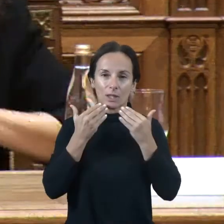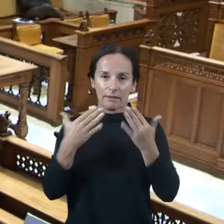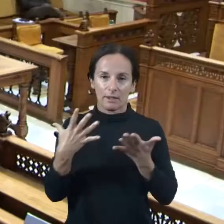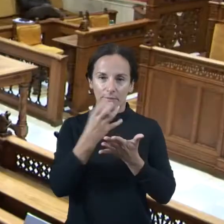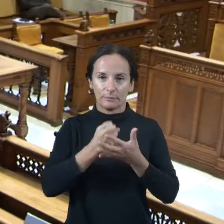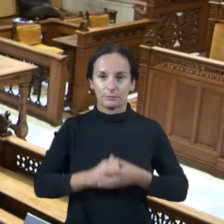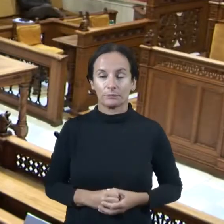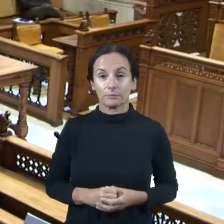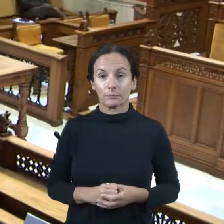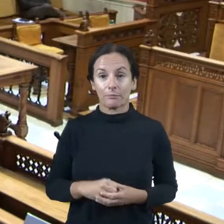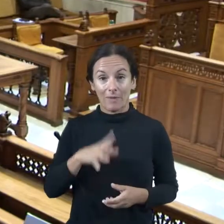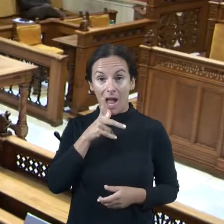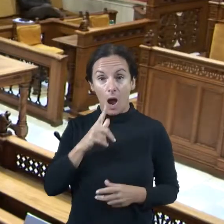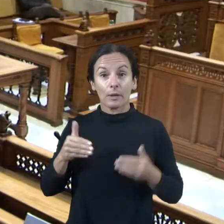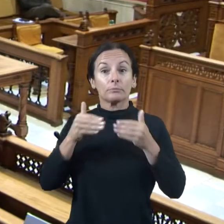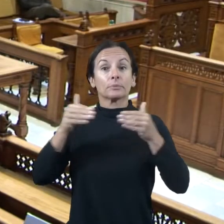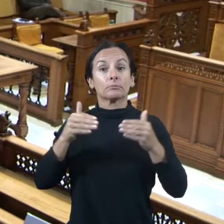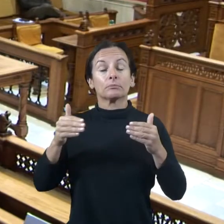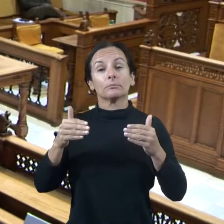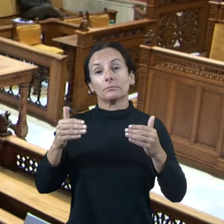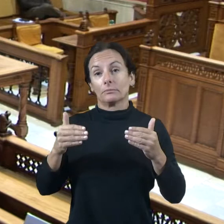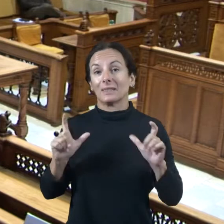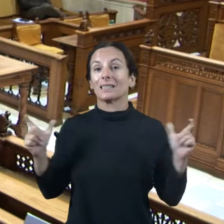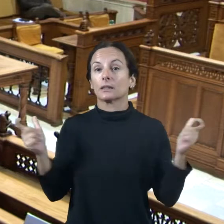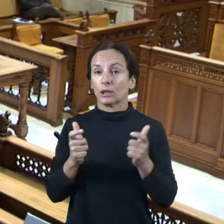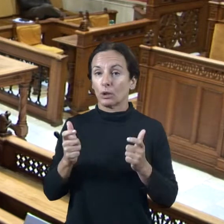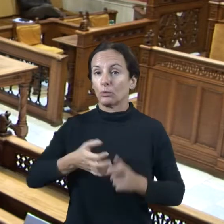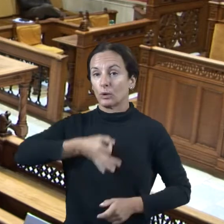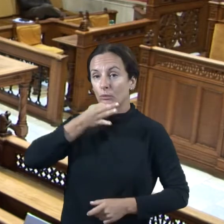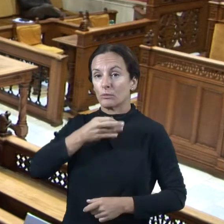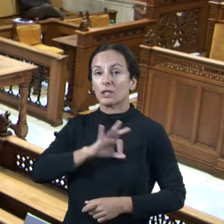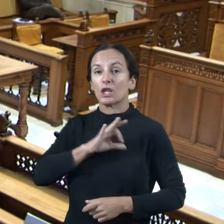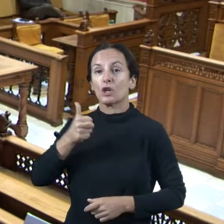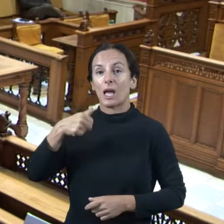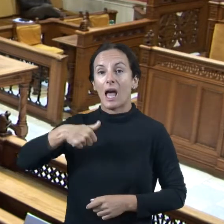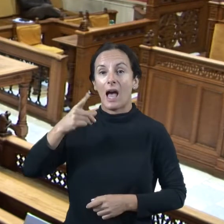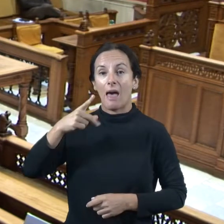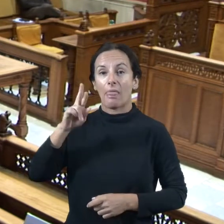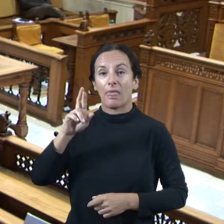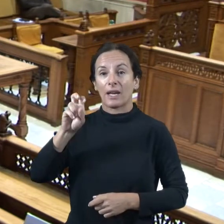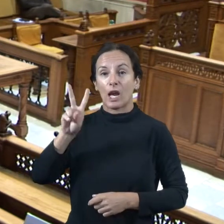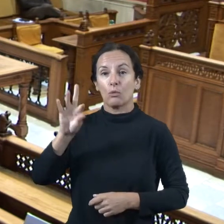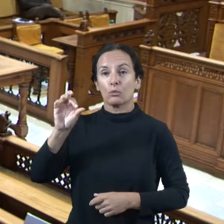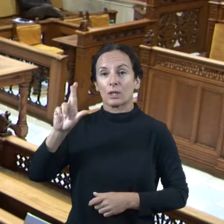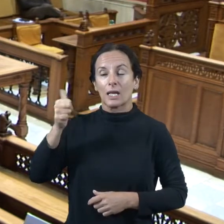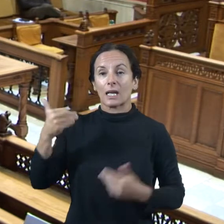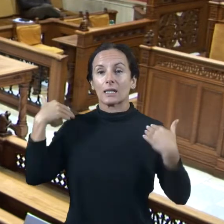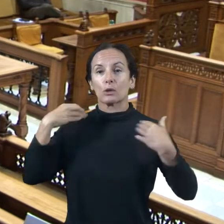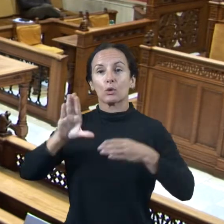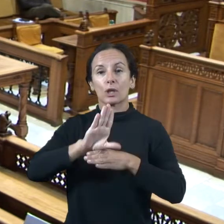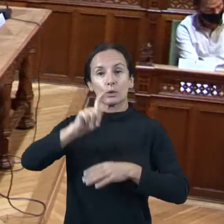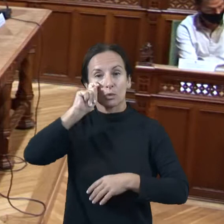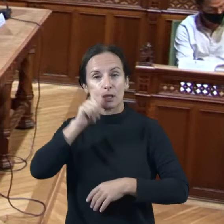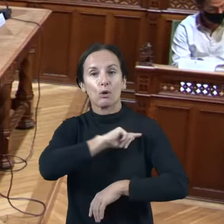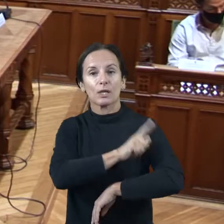Ja d'iniciar la reunió, el senyor Andreu Serra Martínez, Consell Executiu de Turisme i Esports. Moltes gràcies, Marga. Moltes gràcies,